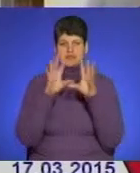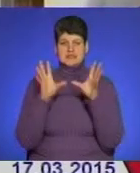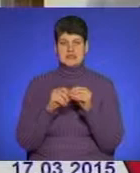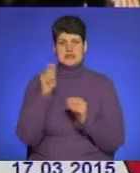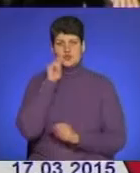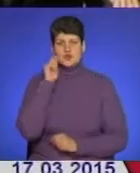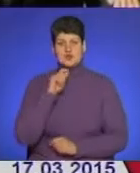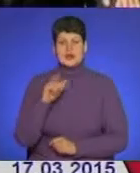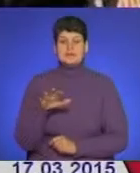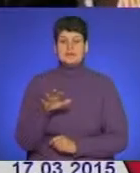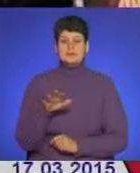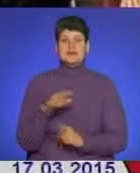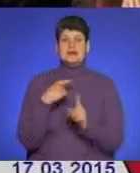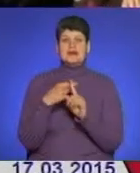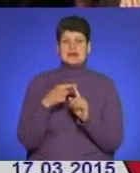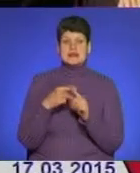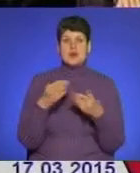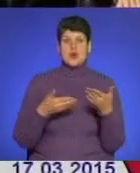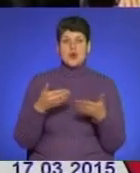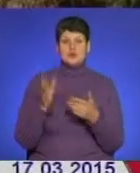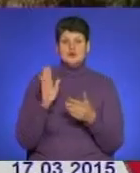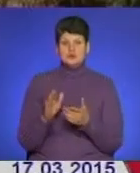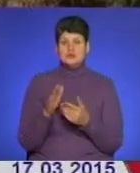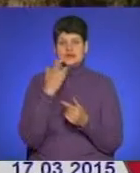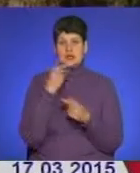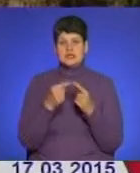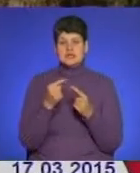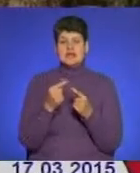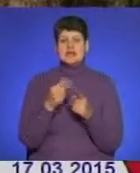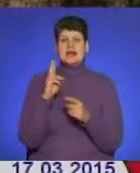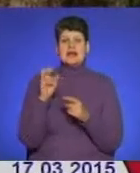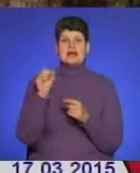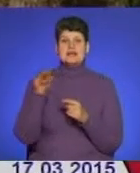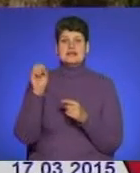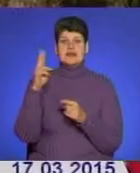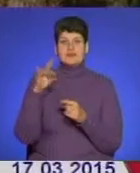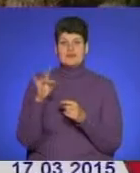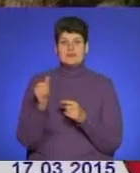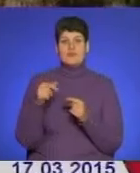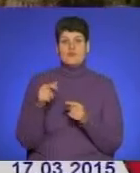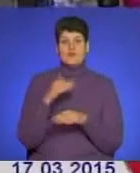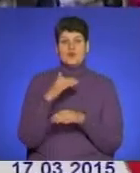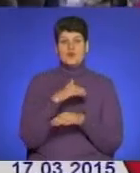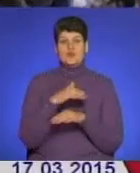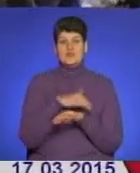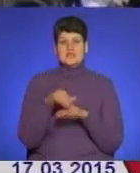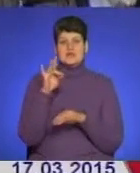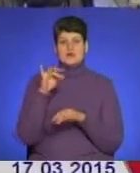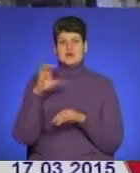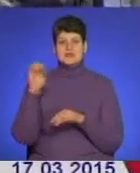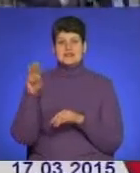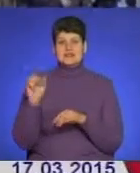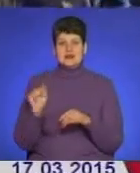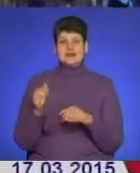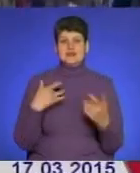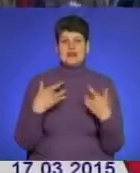України. Хресна хода пройде традиційним маршрутом. Від Катедрального собору по Руській до Театрального майдану, де